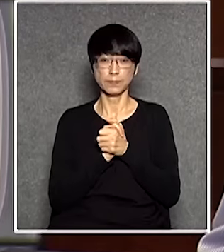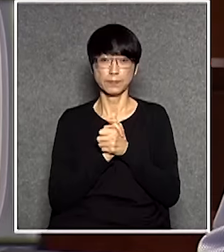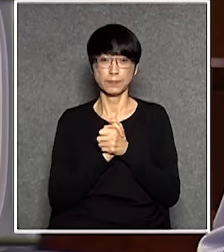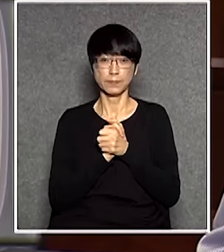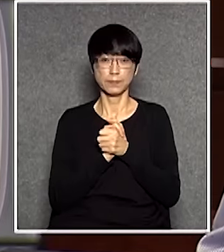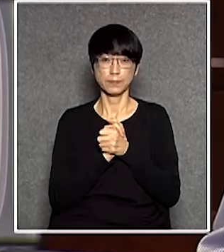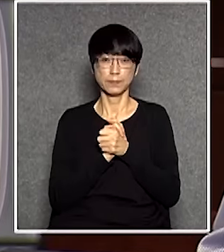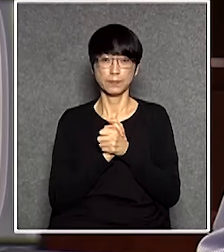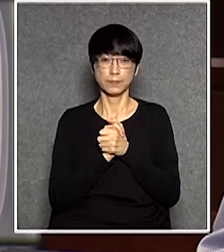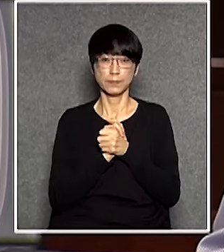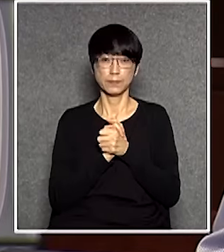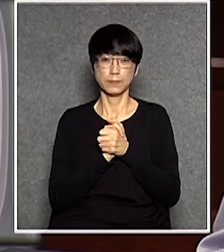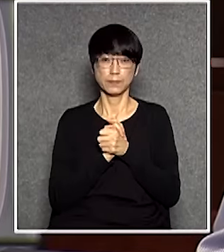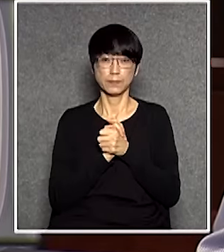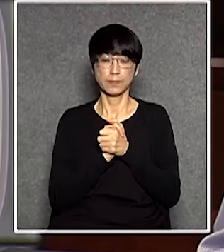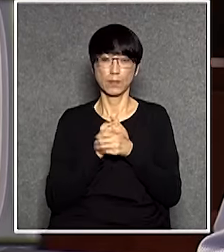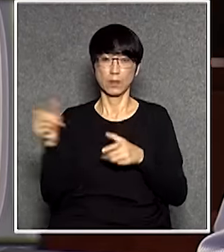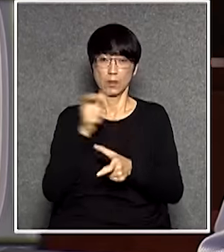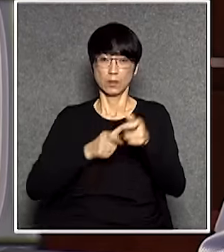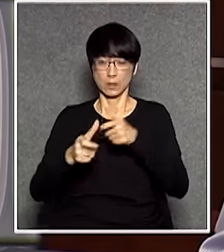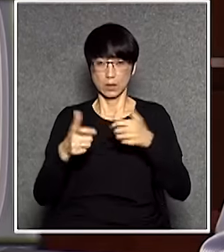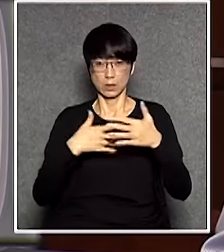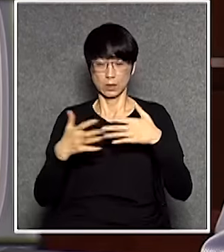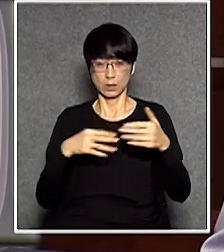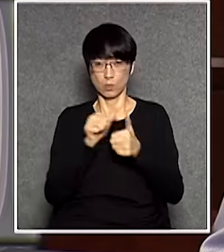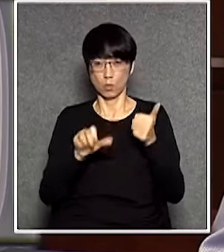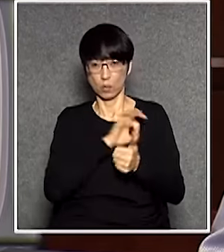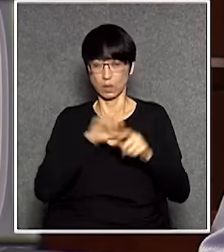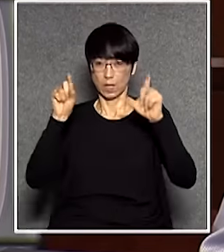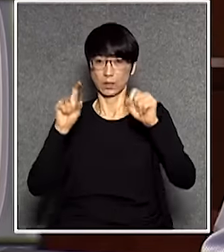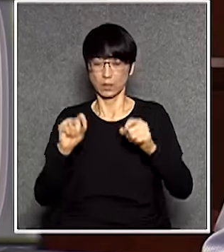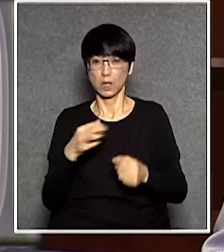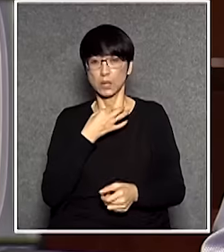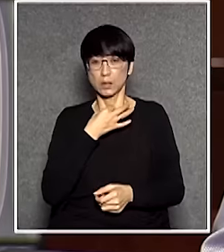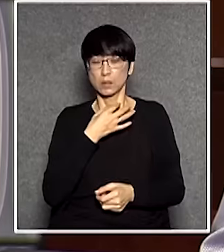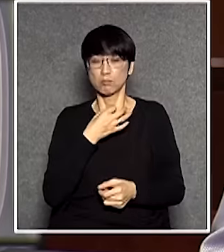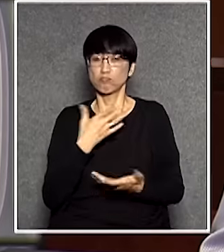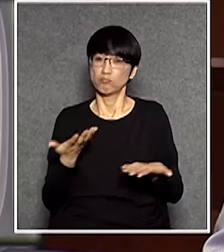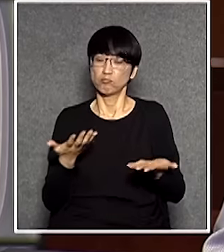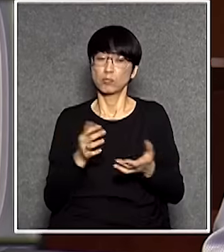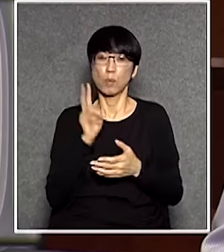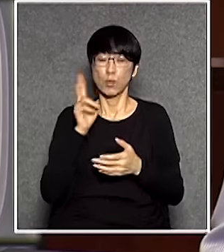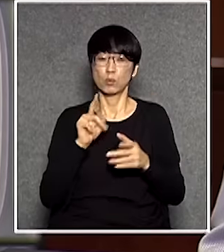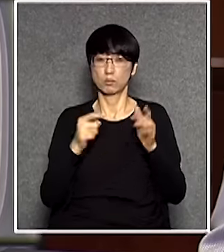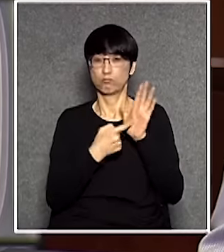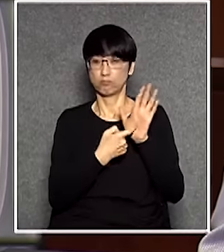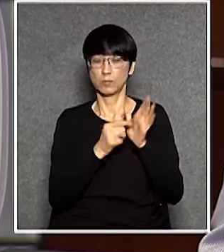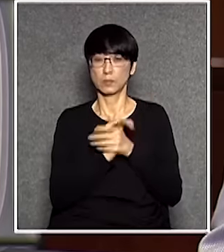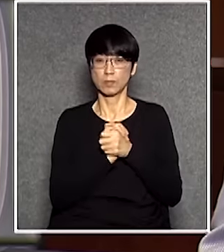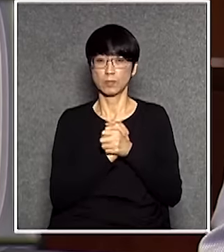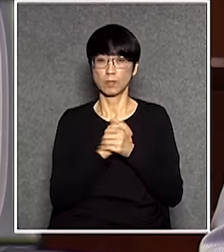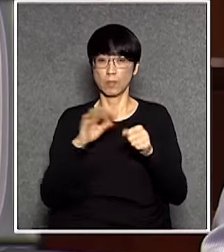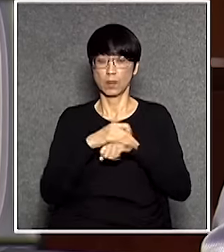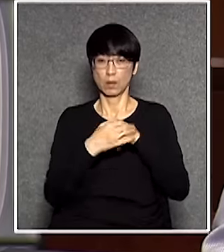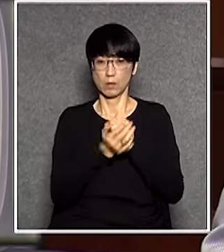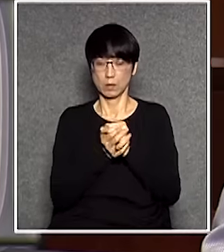他沒有跟經濟事務委員會的議員解釋清楚而且越描越刻例如給我舉例他說全世界